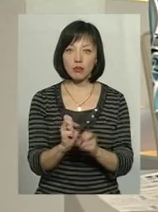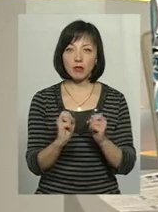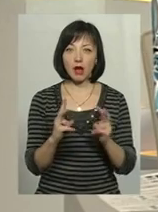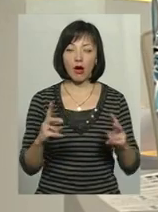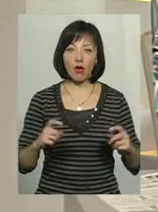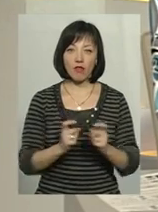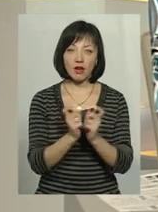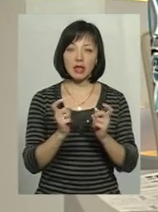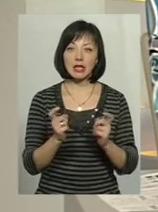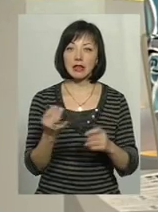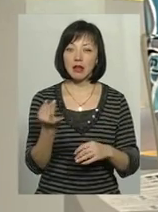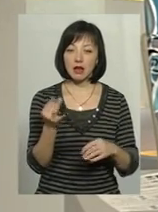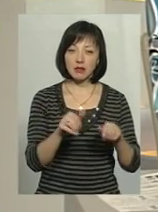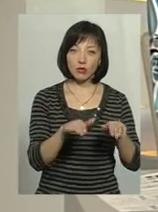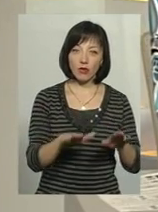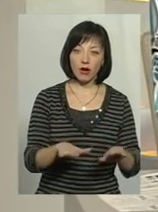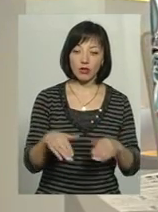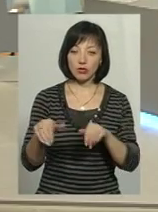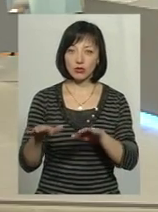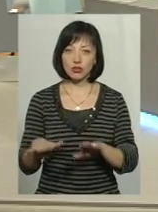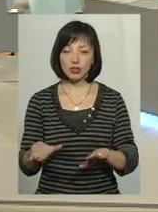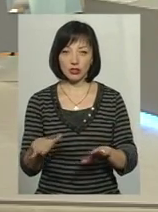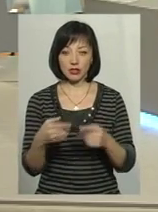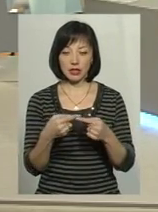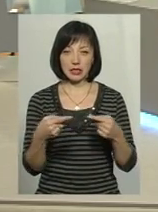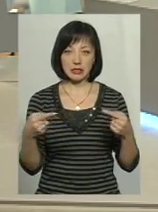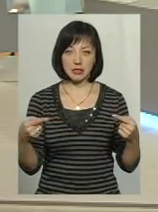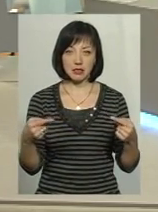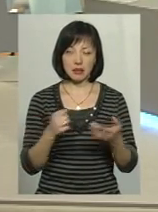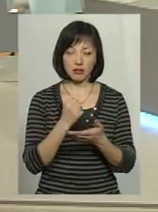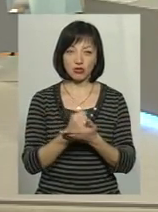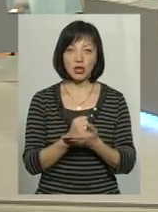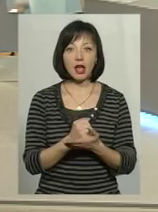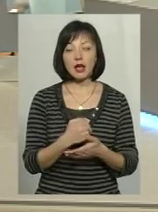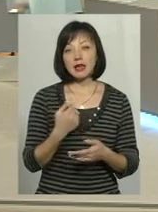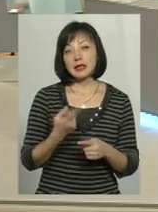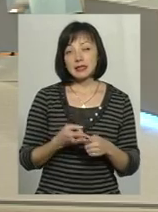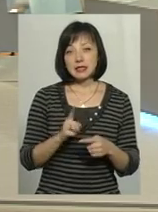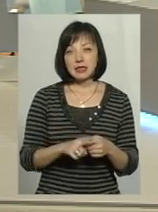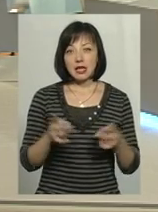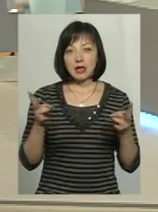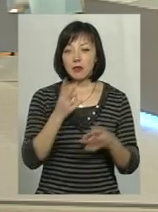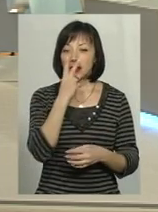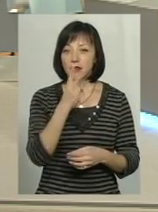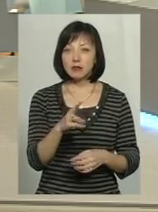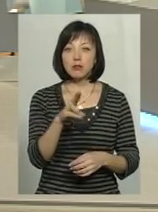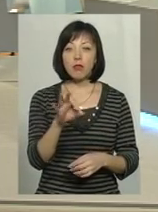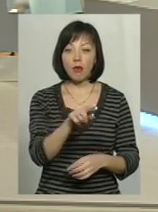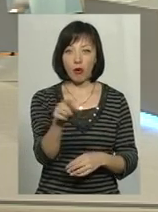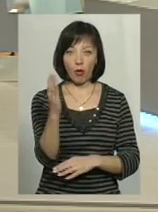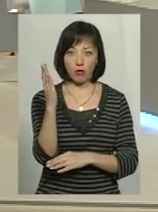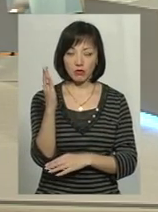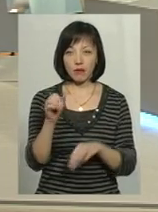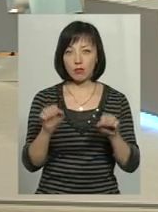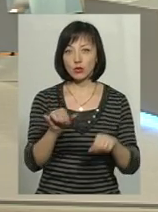інтересів, ухвалюючи ті чи інші рішення? Ну дивіться, це потрібно дивитися вже по самих їхніх голосуваннях. Тобто ми можемо казати,